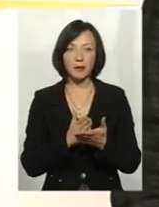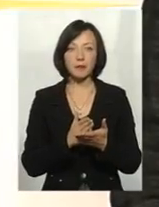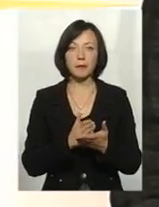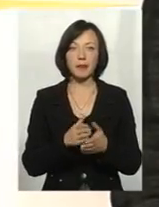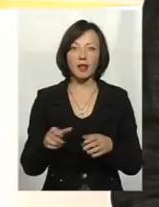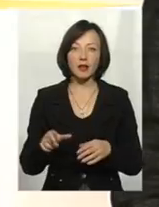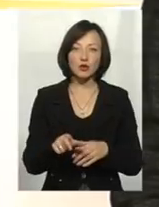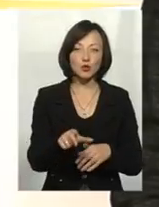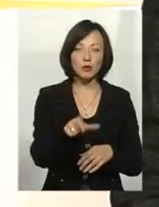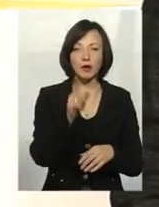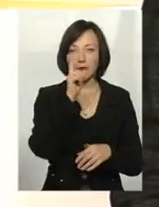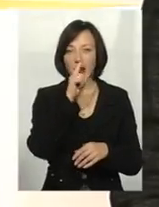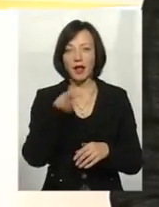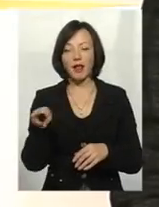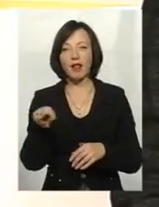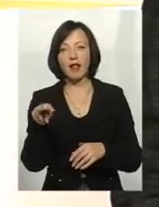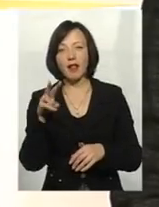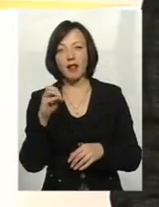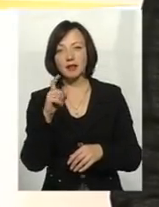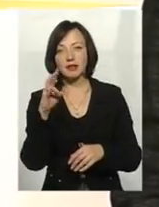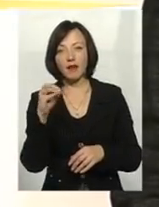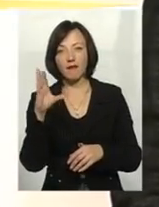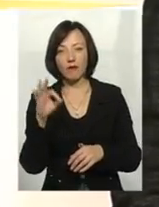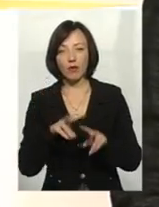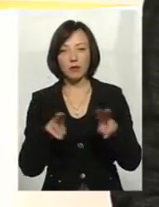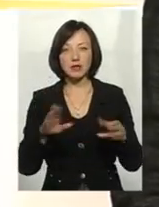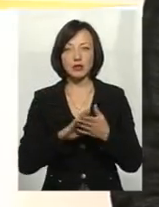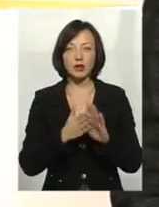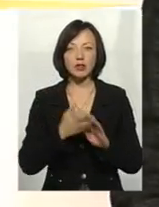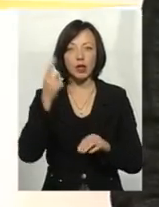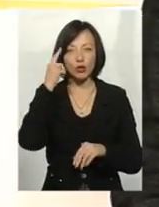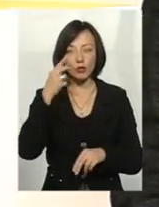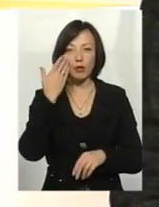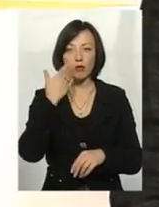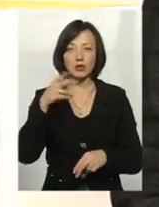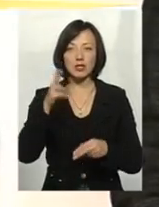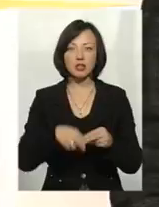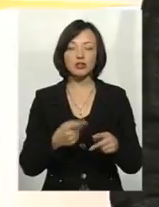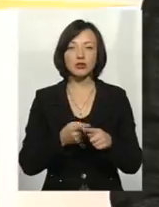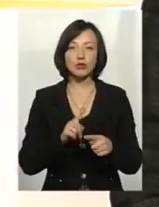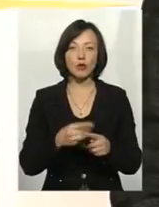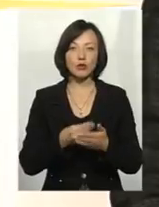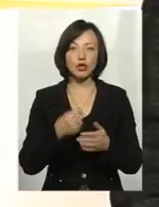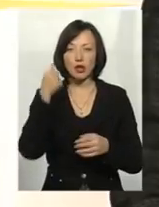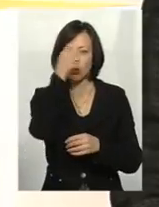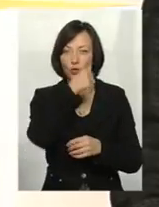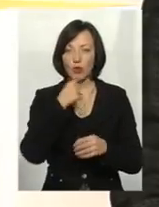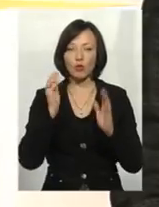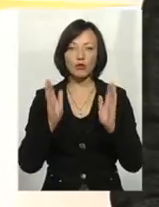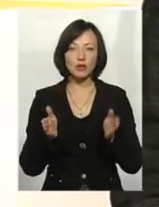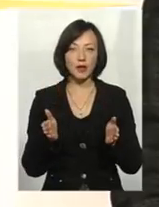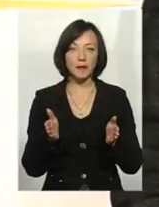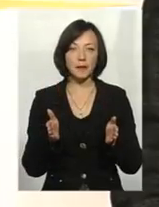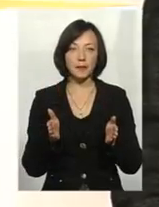струмки, і влізні, ось така ситуація. Я думаю, що по закінченні цього бюджетного року буде